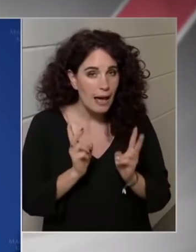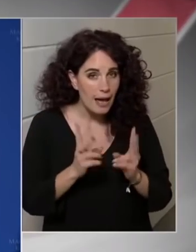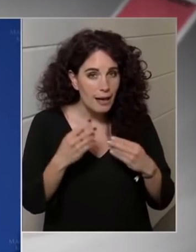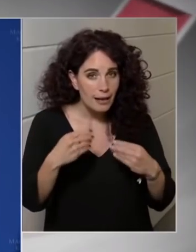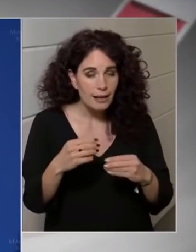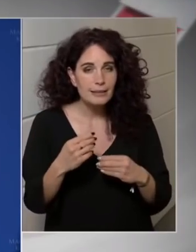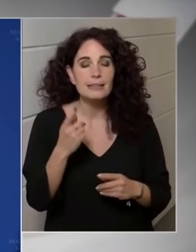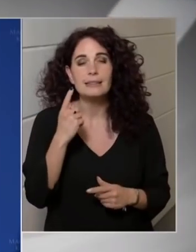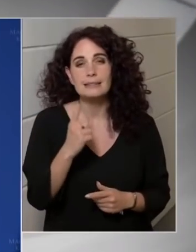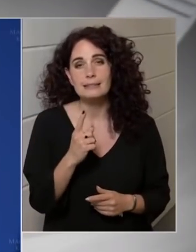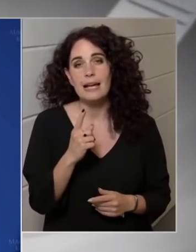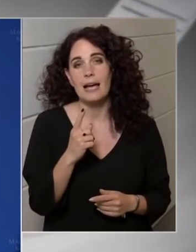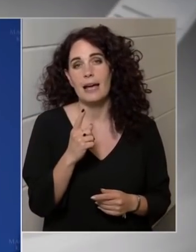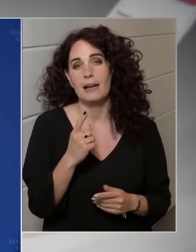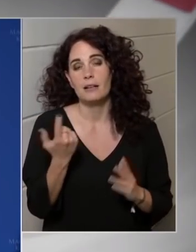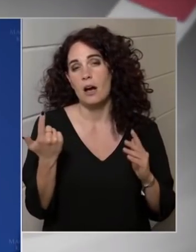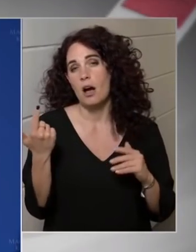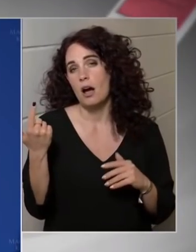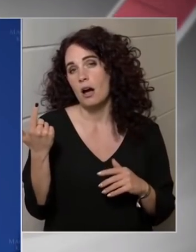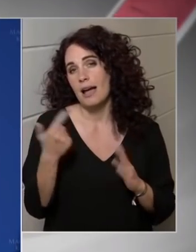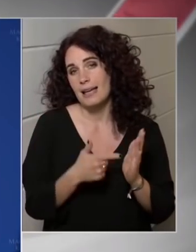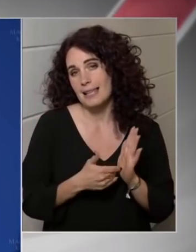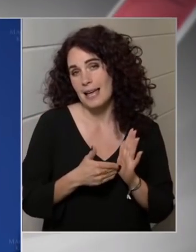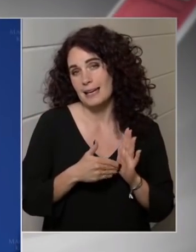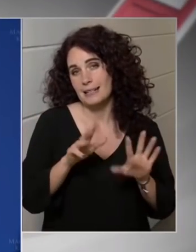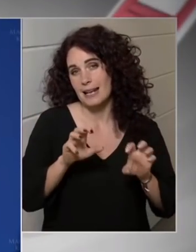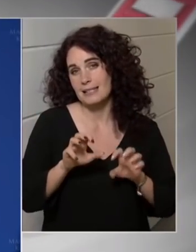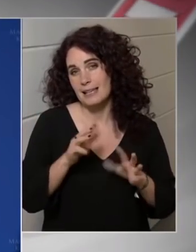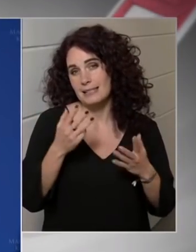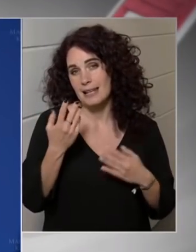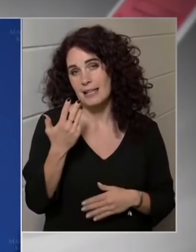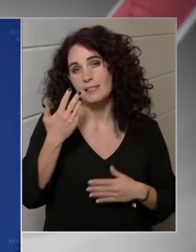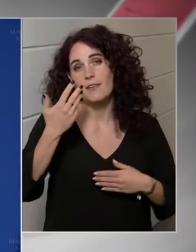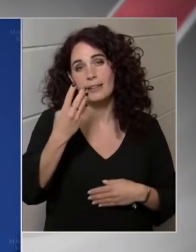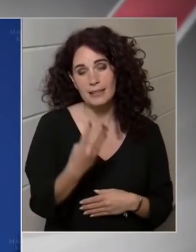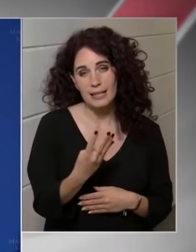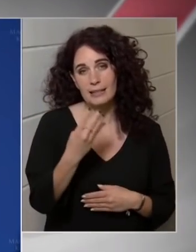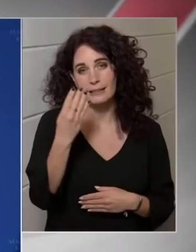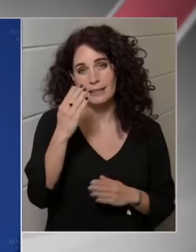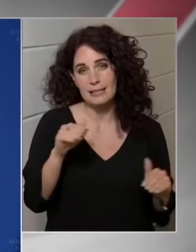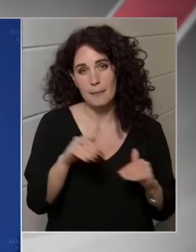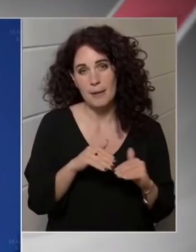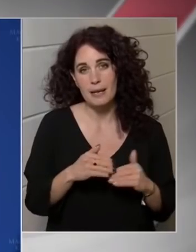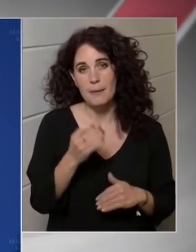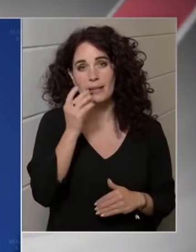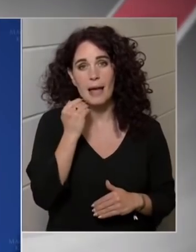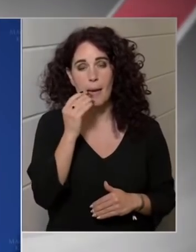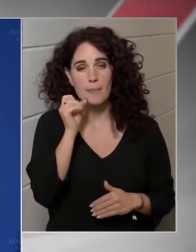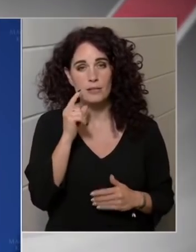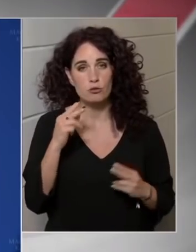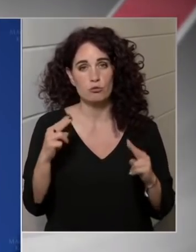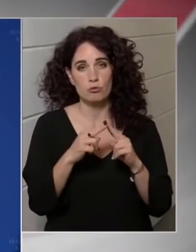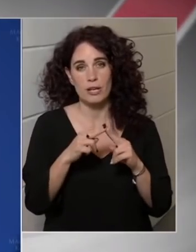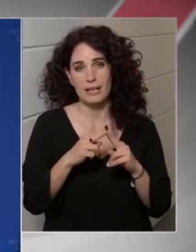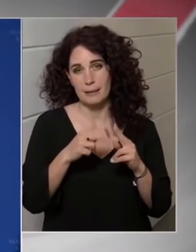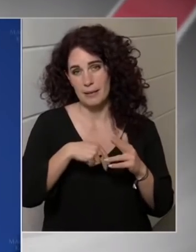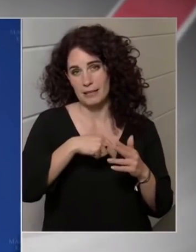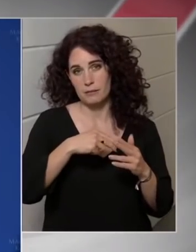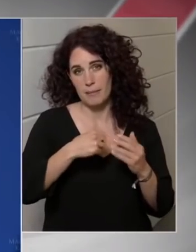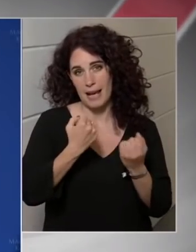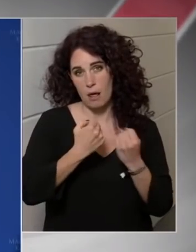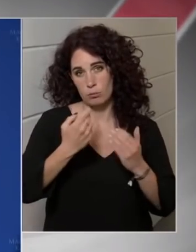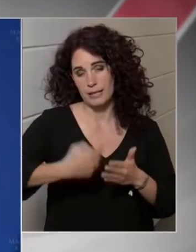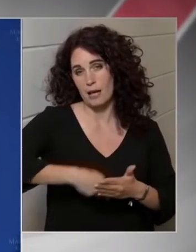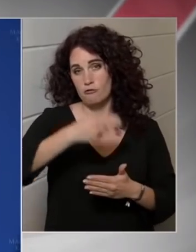hogy éppen az 1994. decemberében az Ebesz csúcs keletében aláé budapesti megállapodás volt az, ahol